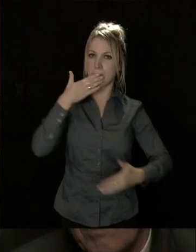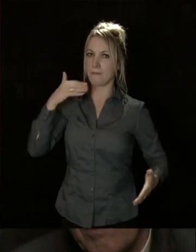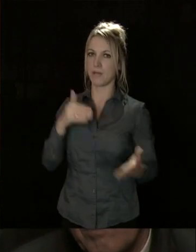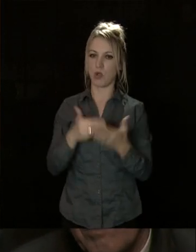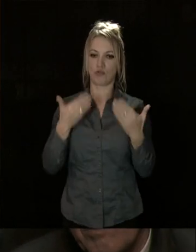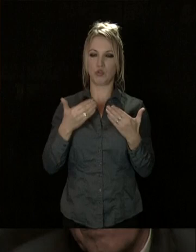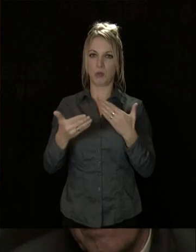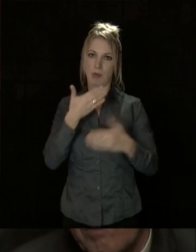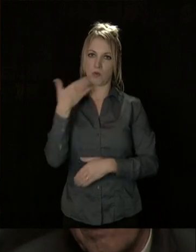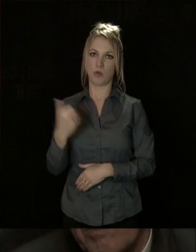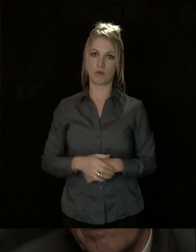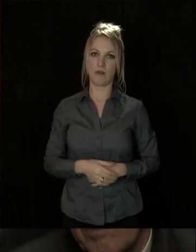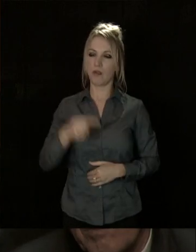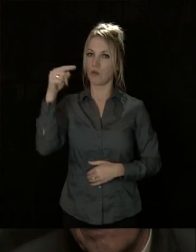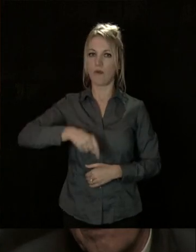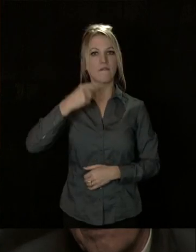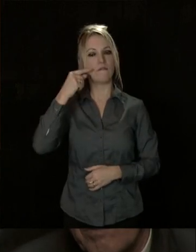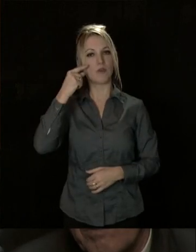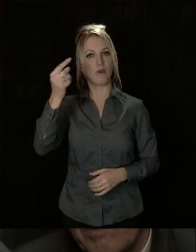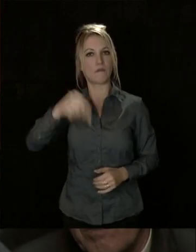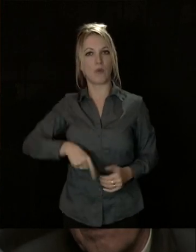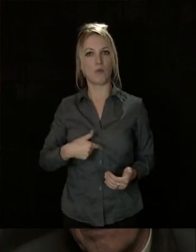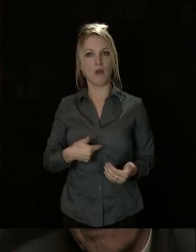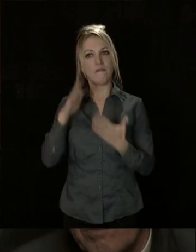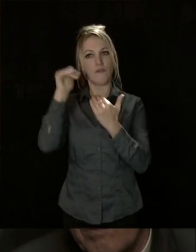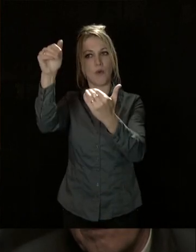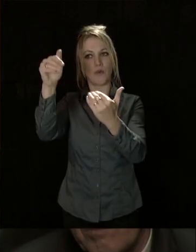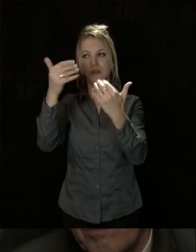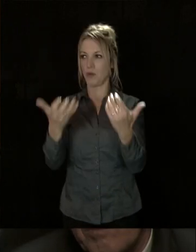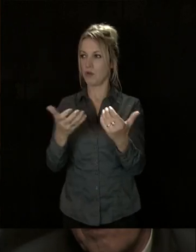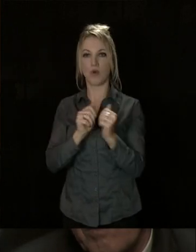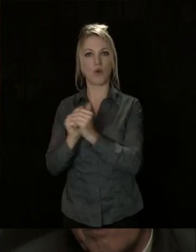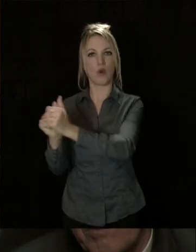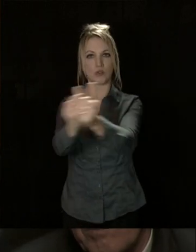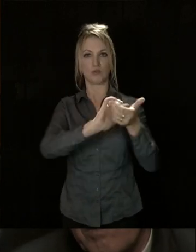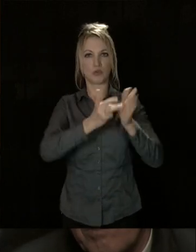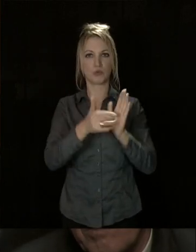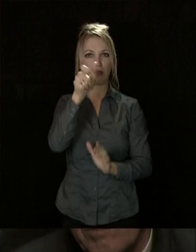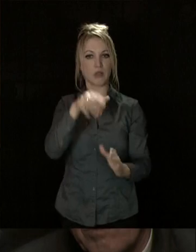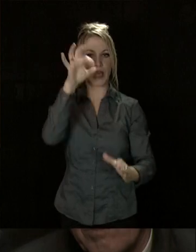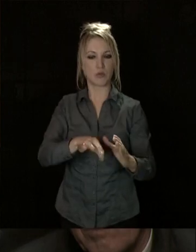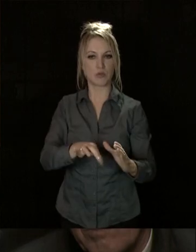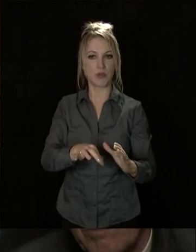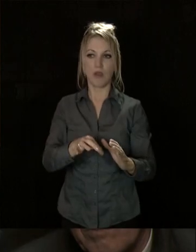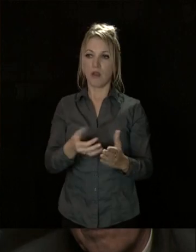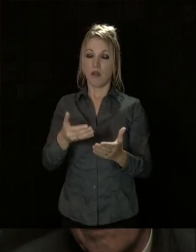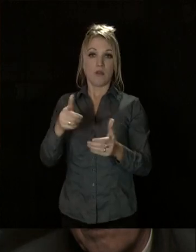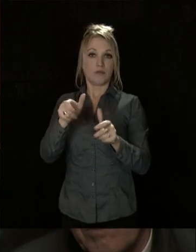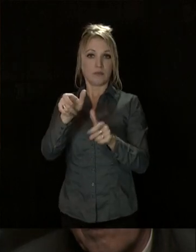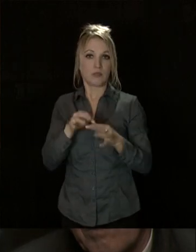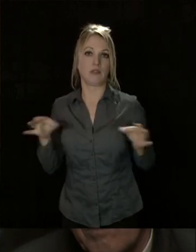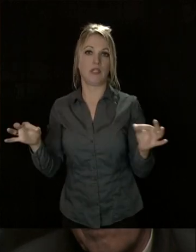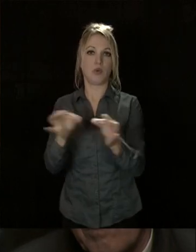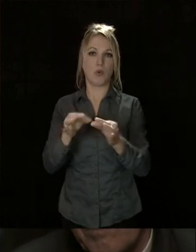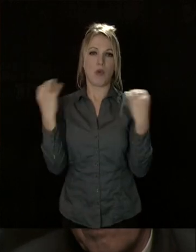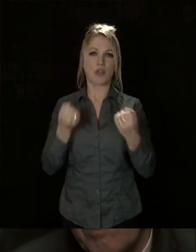qu'aujourd'hui. Il faut le croire. Je forme le vœu pour que tous ensemble, élus, personnels territoriaux, acteurs économiques,